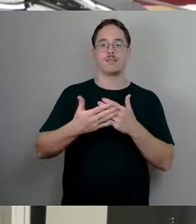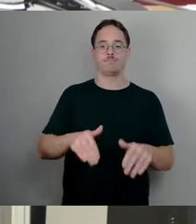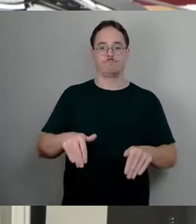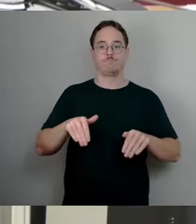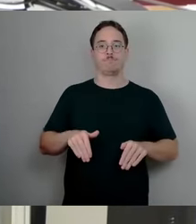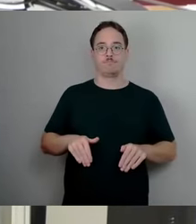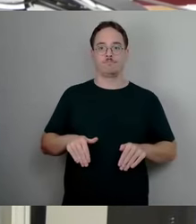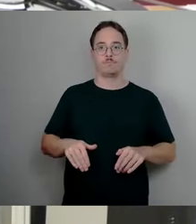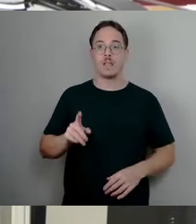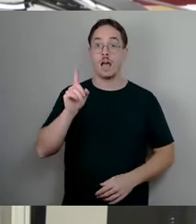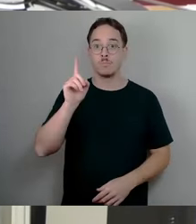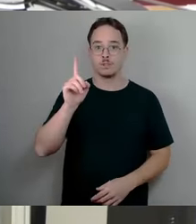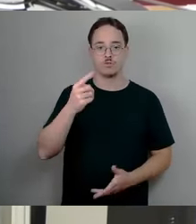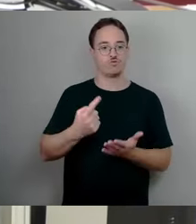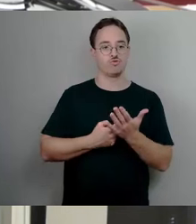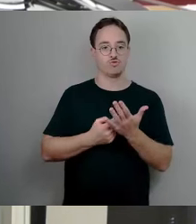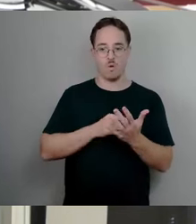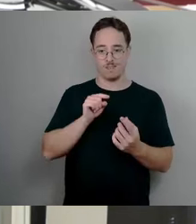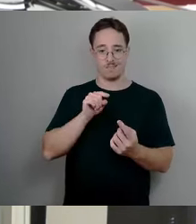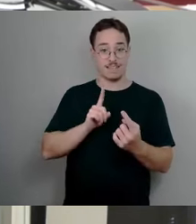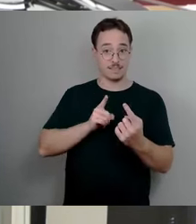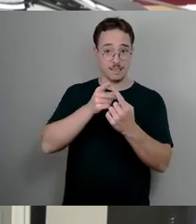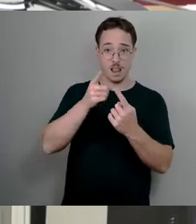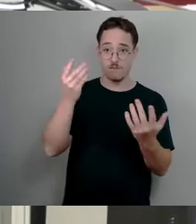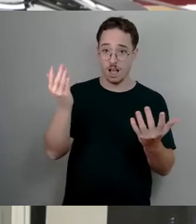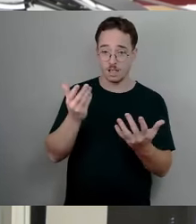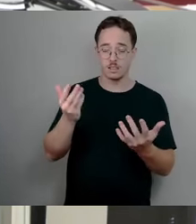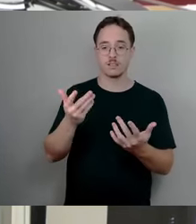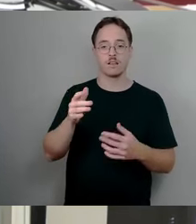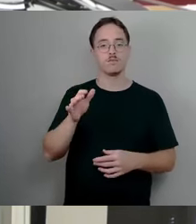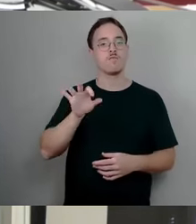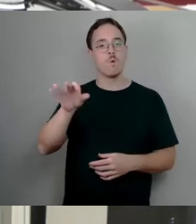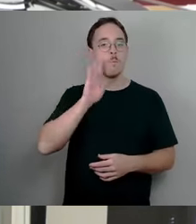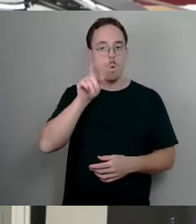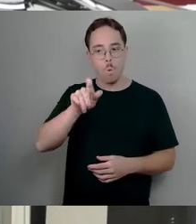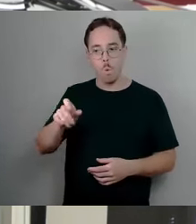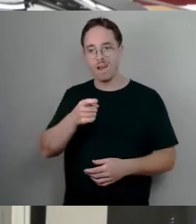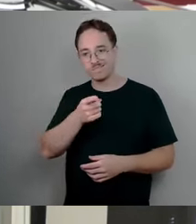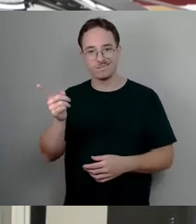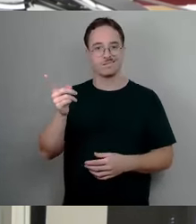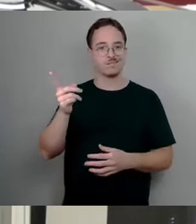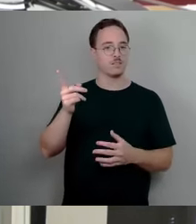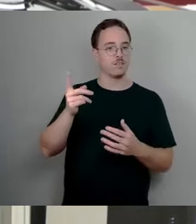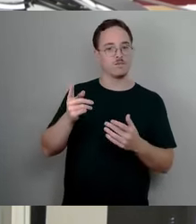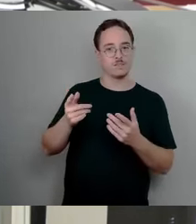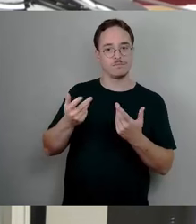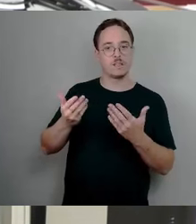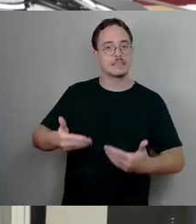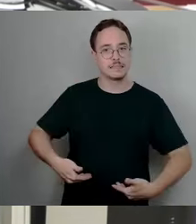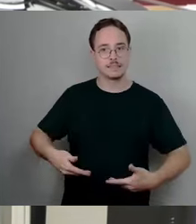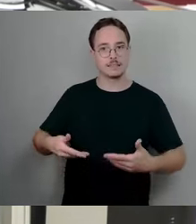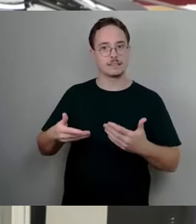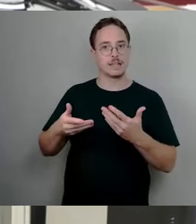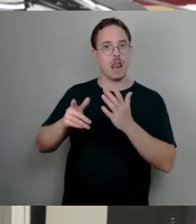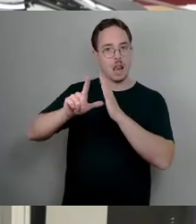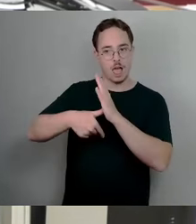Dienstleistungen auch für die Bürgerinnen und Bürger erbringen zu können, auch wichtige Leistungen sie erwarten. Das wurde ja schon mehrmals betont, was das sein kann. Und deshalb ist es